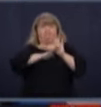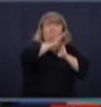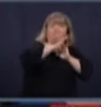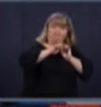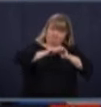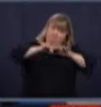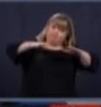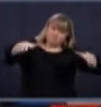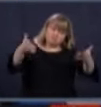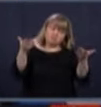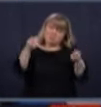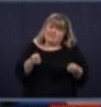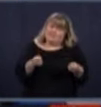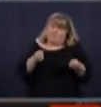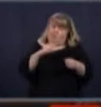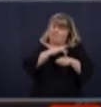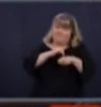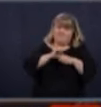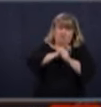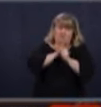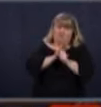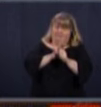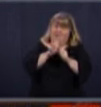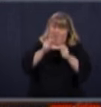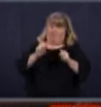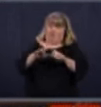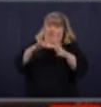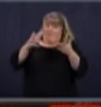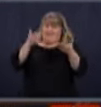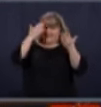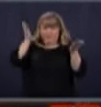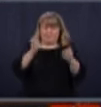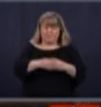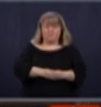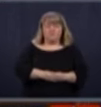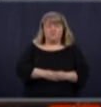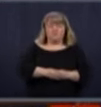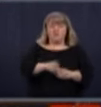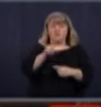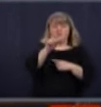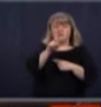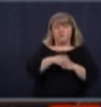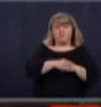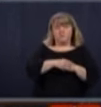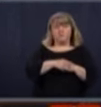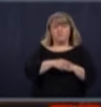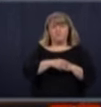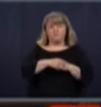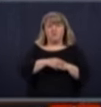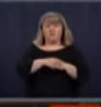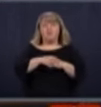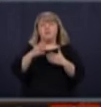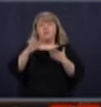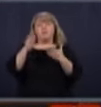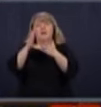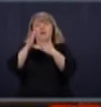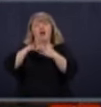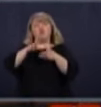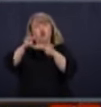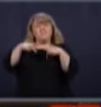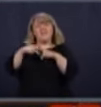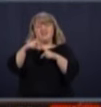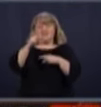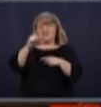surprises. Ma deuxième question, c'est un peu en lien avec ça, parce qu'il a certains pays, dont le Danemark, entre autres, qui a décidé,